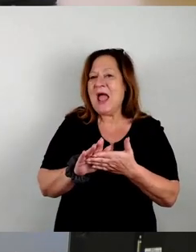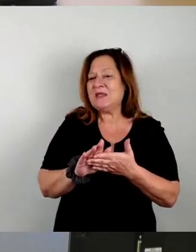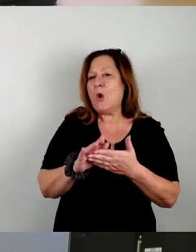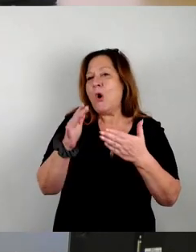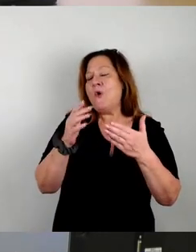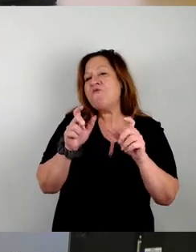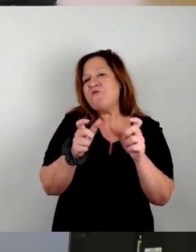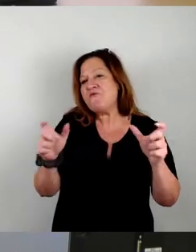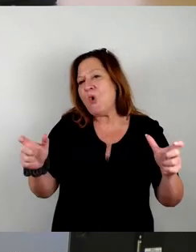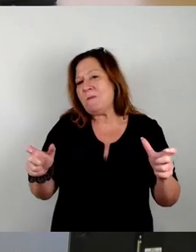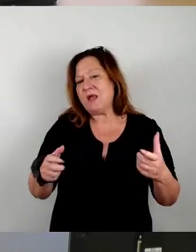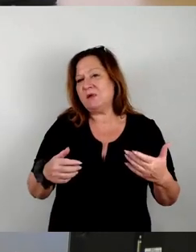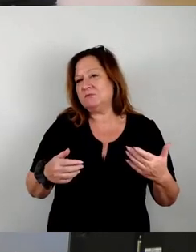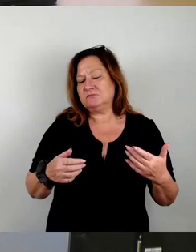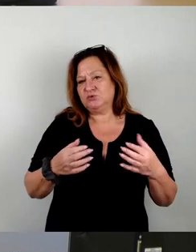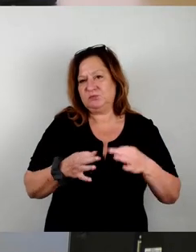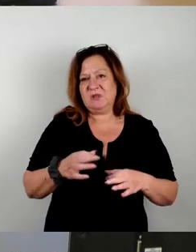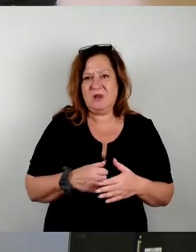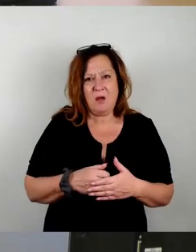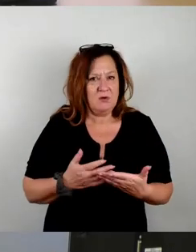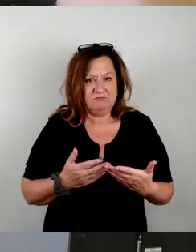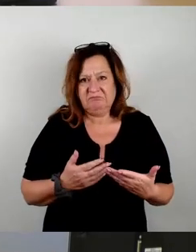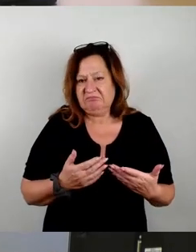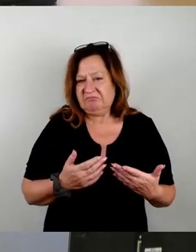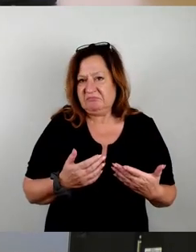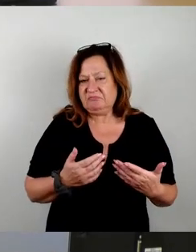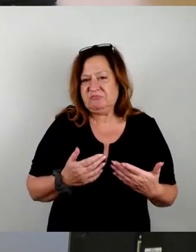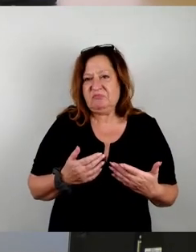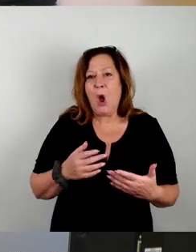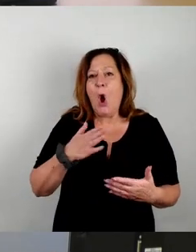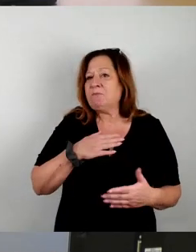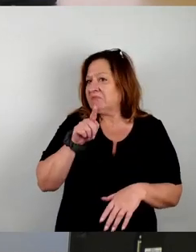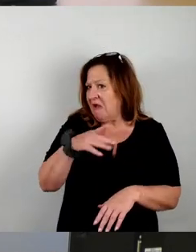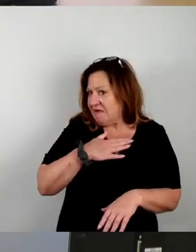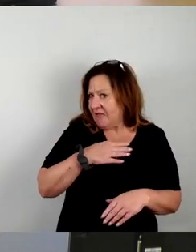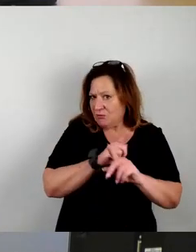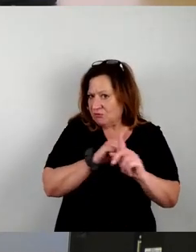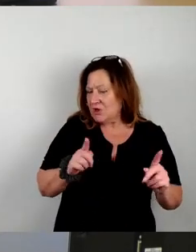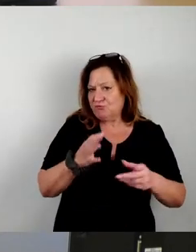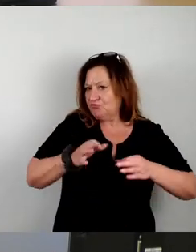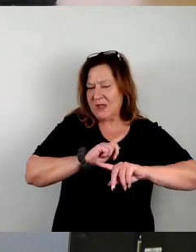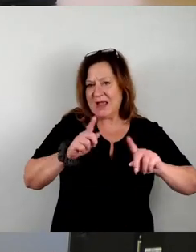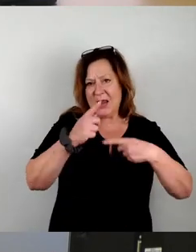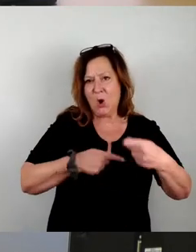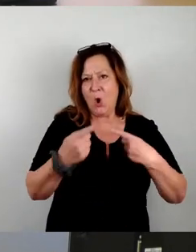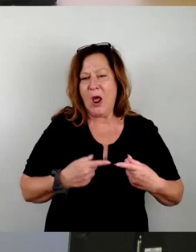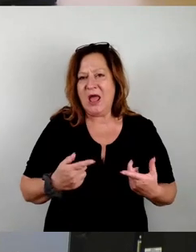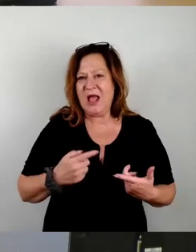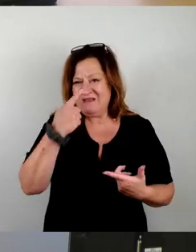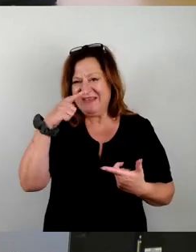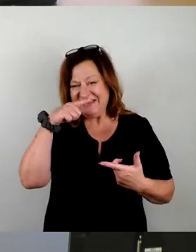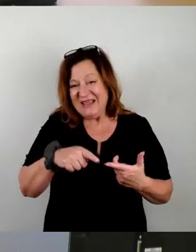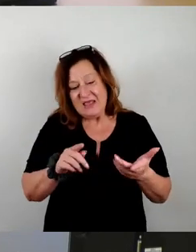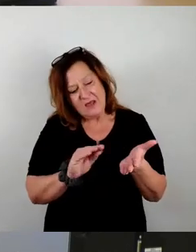das spielt an der Stelle überhaupt keine Rolle. Diese Klauseln ziehen und wir als Kommune müssen